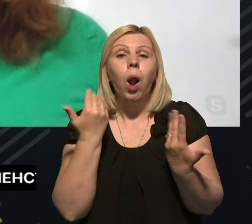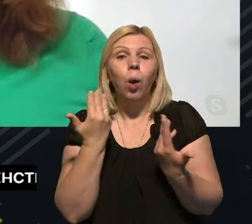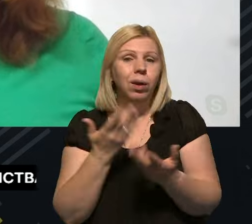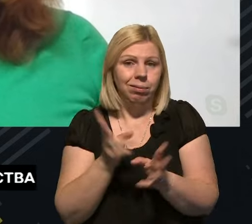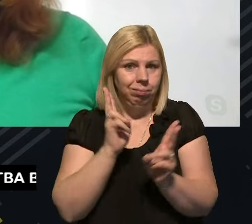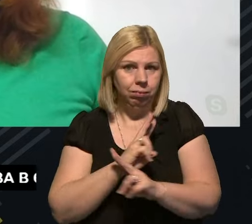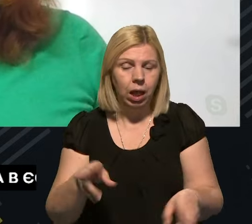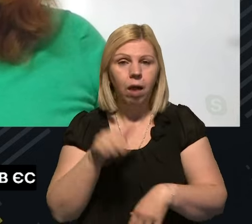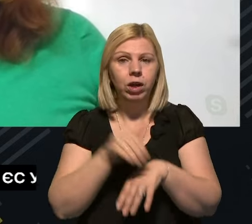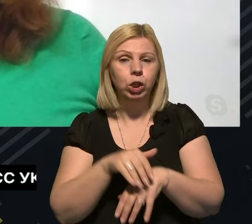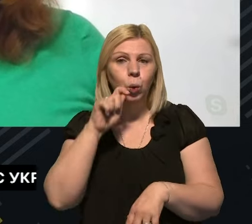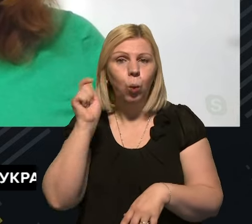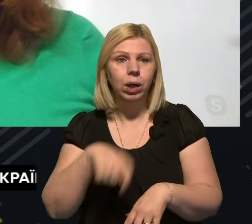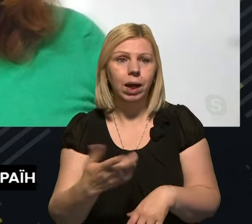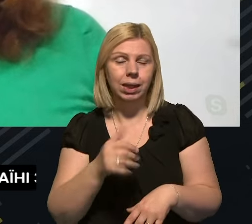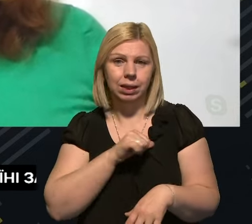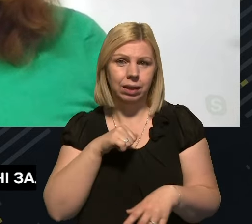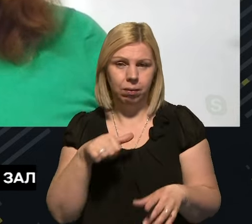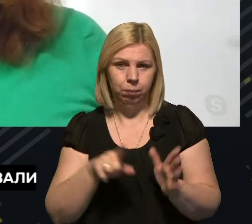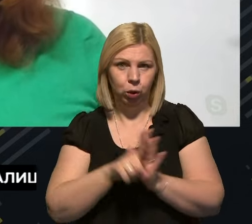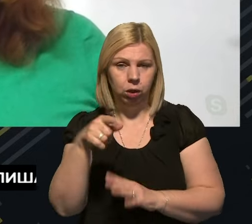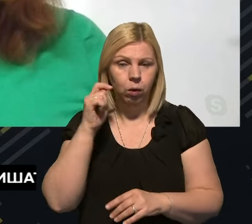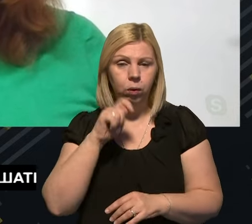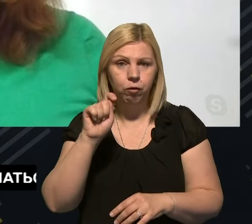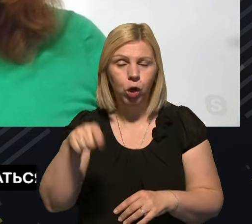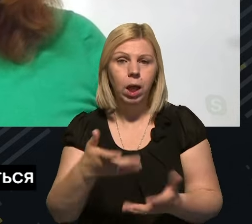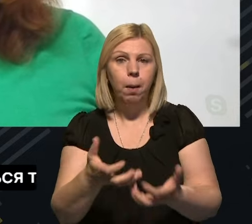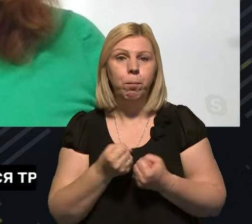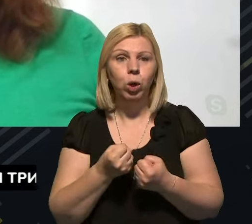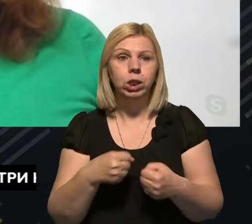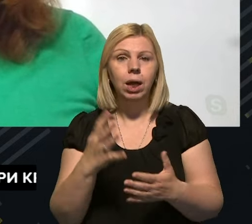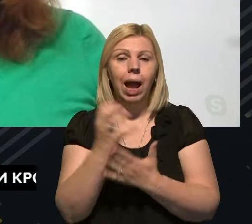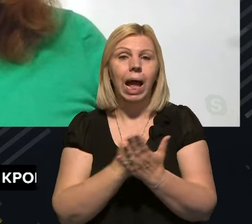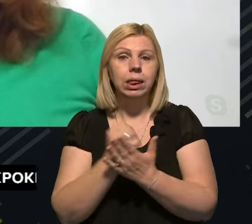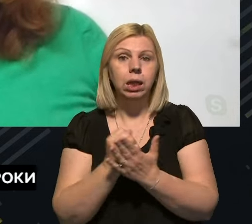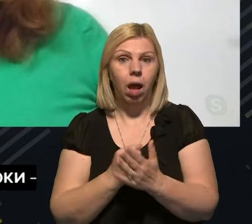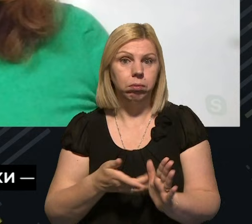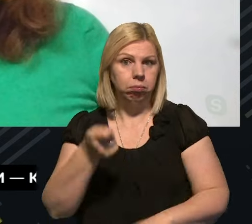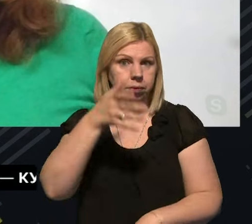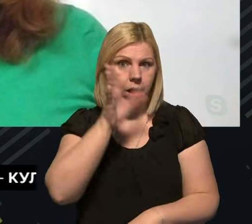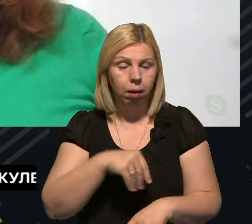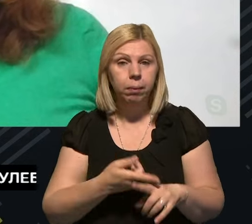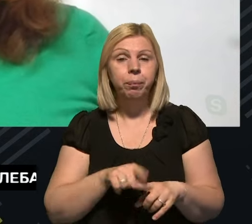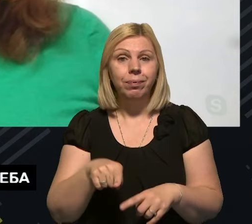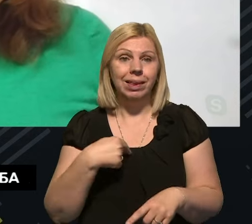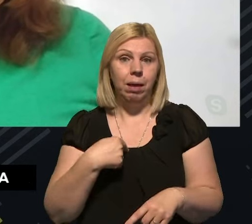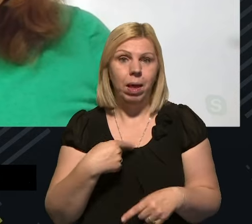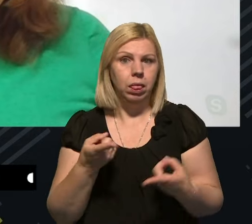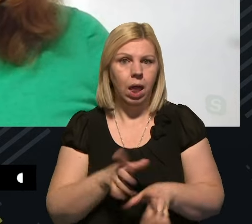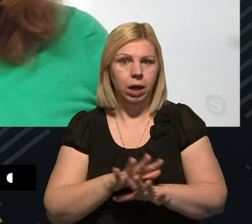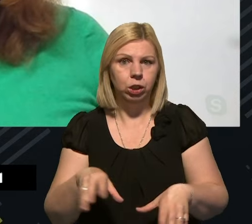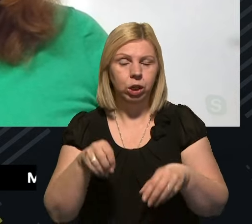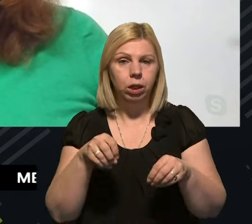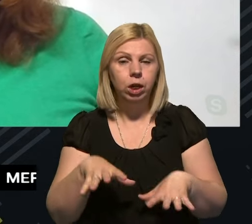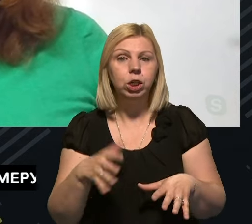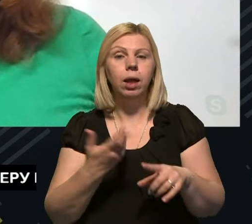Україна фактично в час повномасштабного вторгнення отримала статус кандидата. Це така собі для мене нереалістична річ,